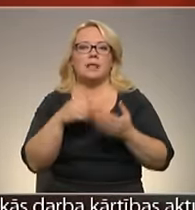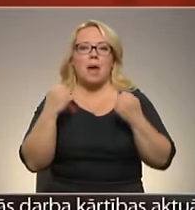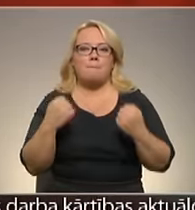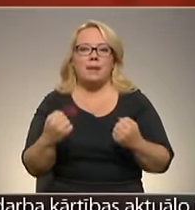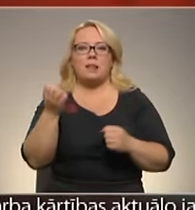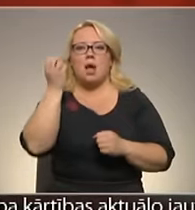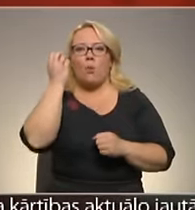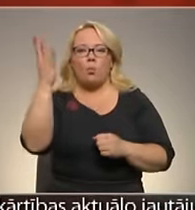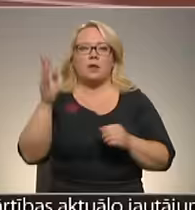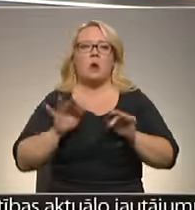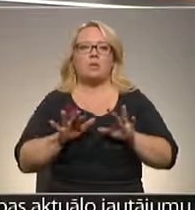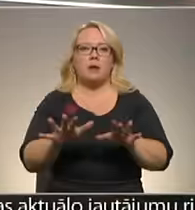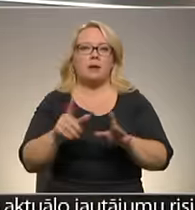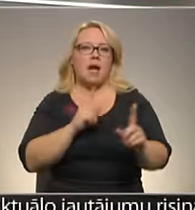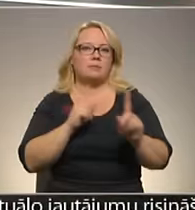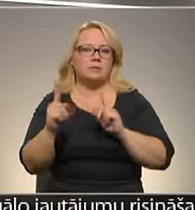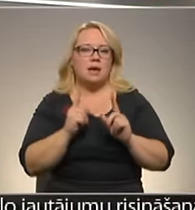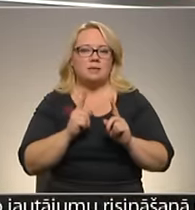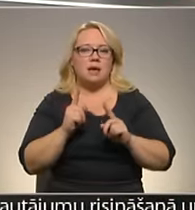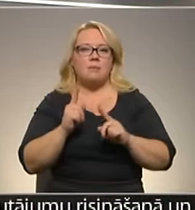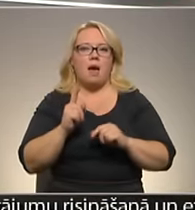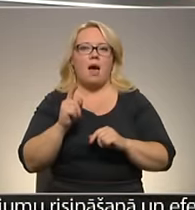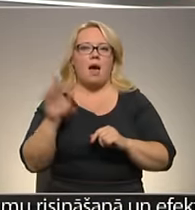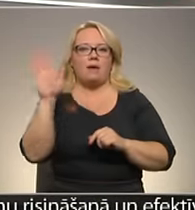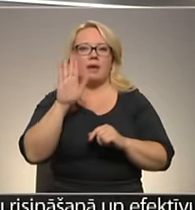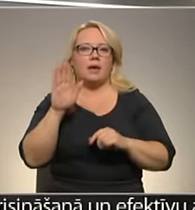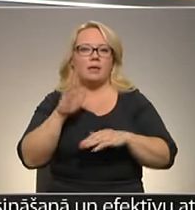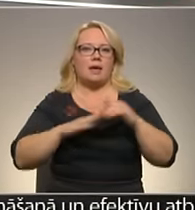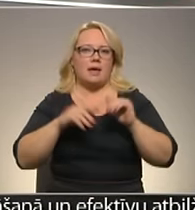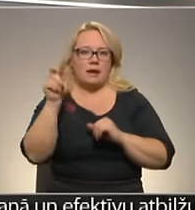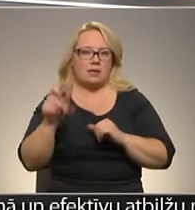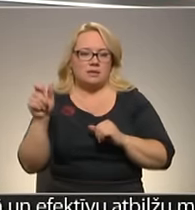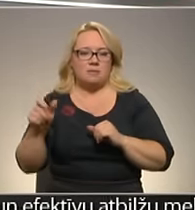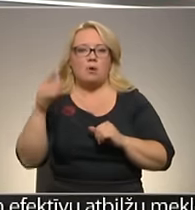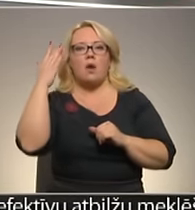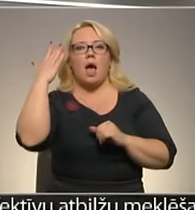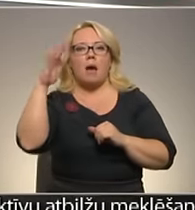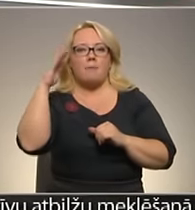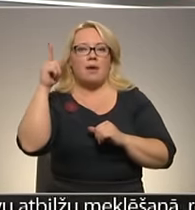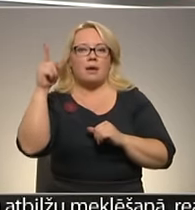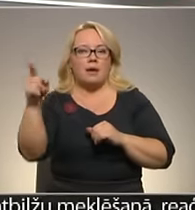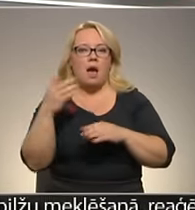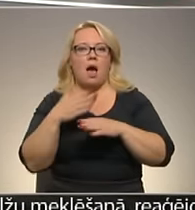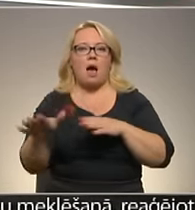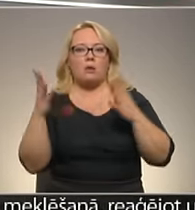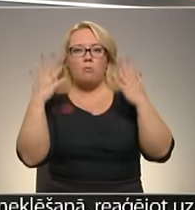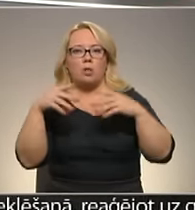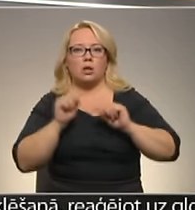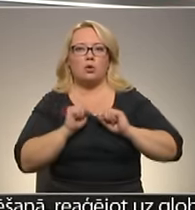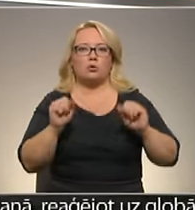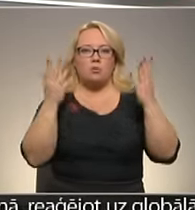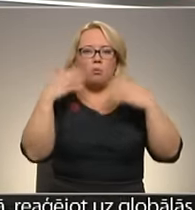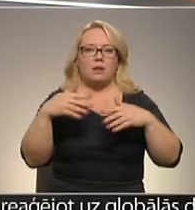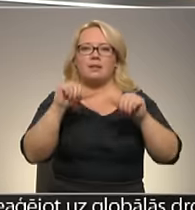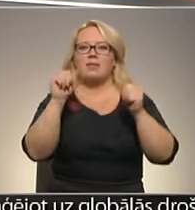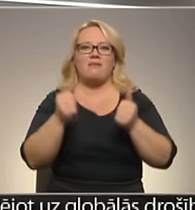gudra un darbīga administrācija ierētniecība. Un Amerikas Savienotajās valstīs ar politiku un drošības politiku neveido